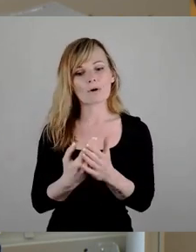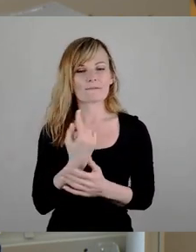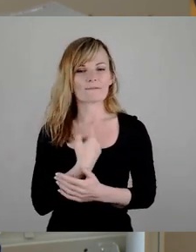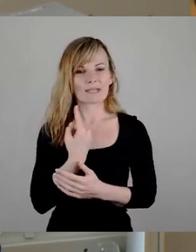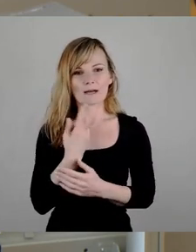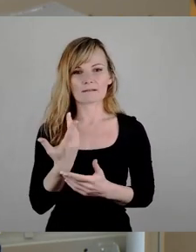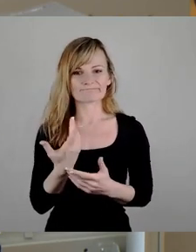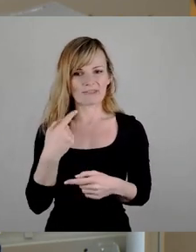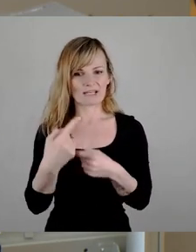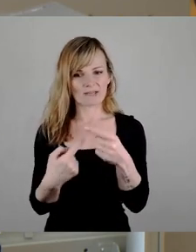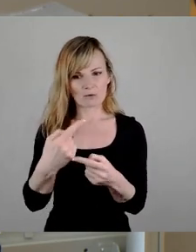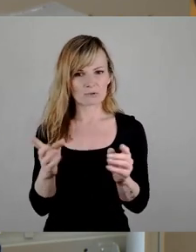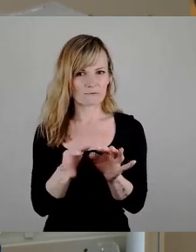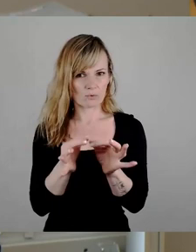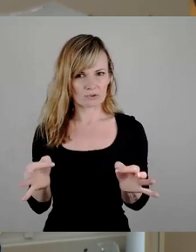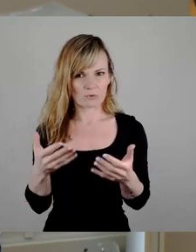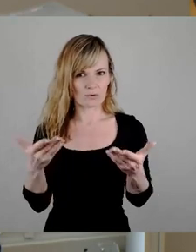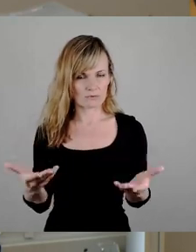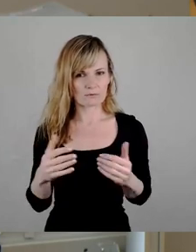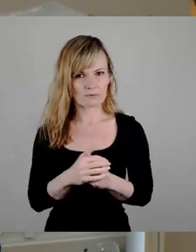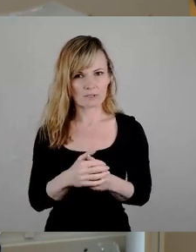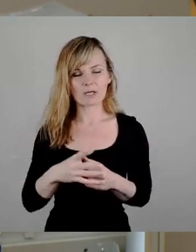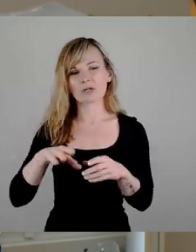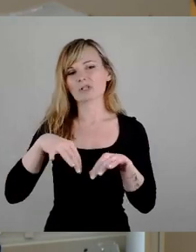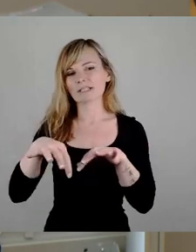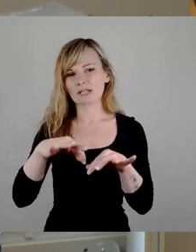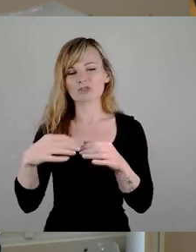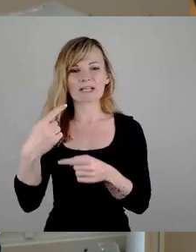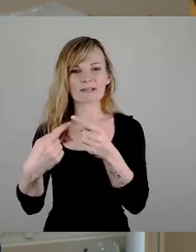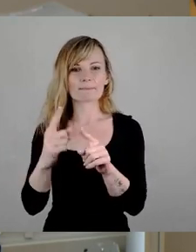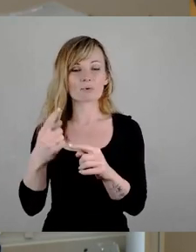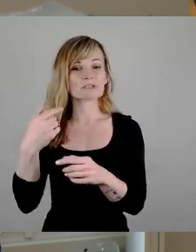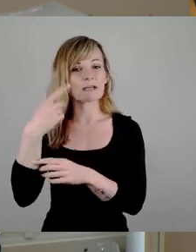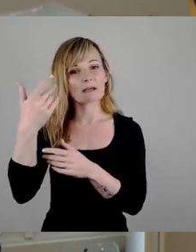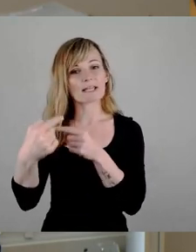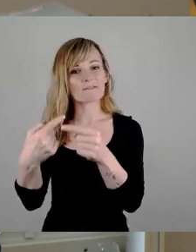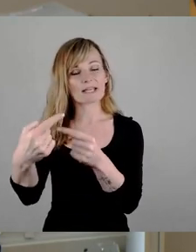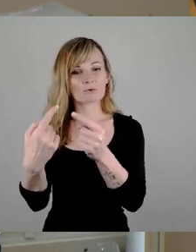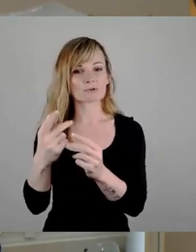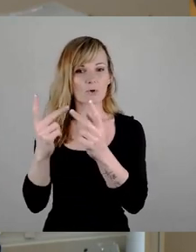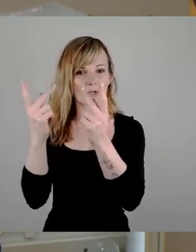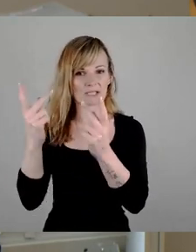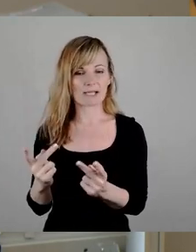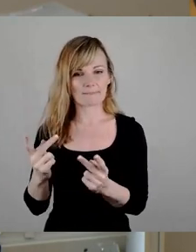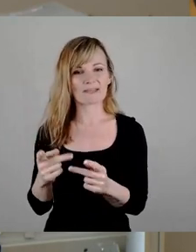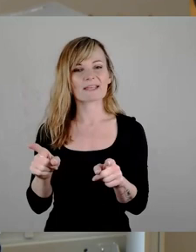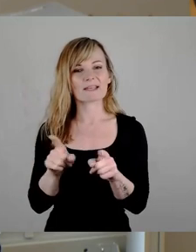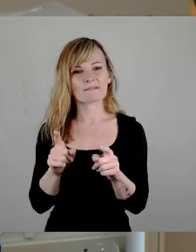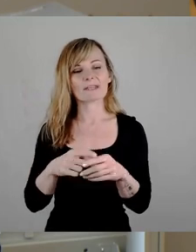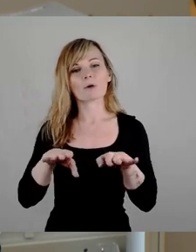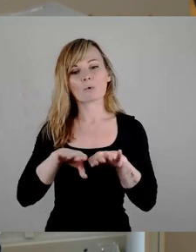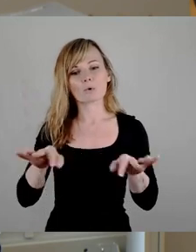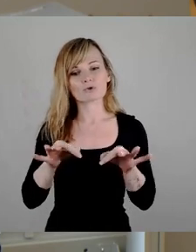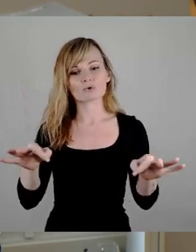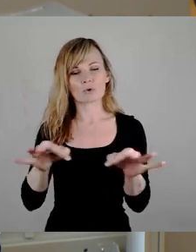Wir haben im strategischen Flächenerwerbsentwicklungskonzept die Idee eines revolvierenden Grundstücksfonds etabliert, wo wir immer wieder